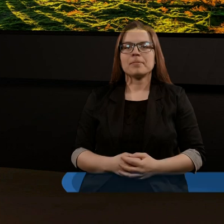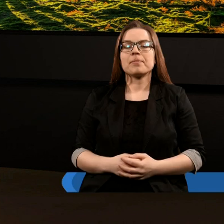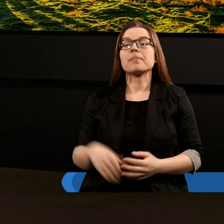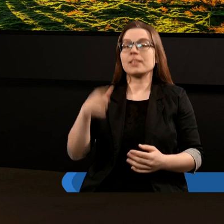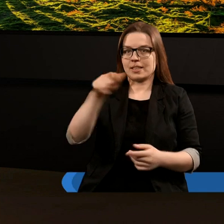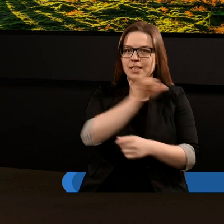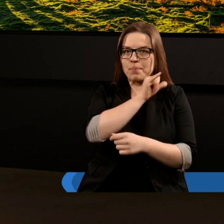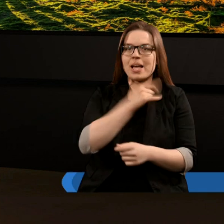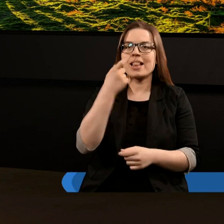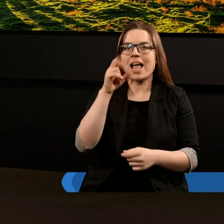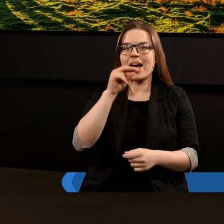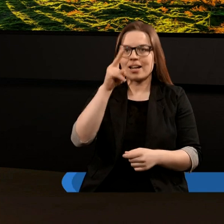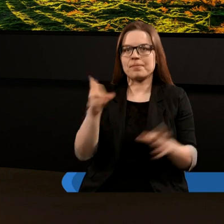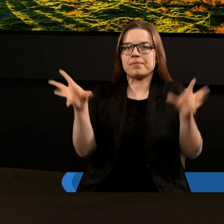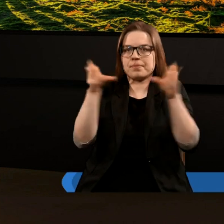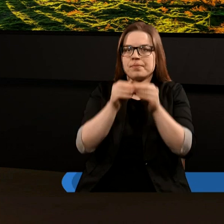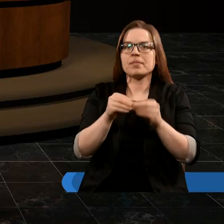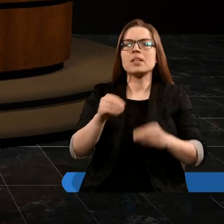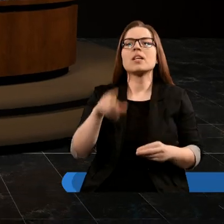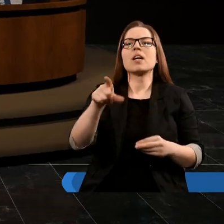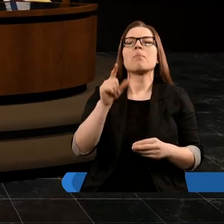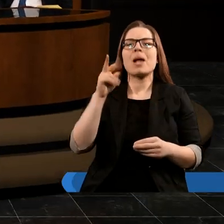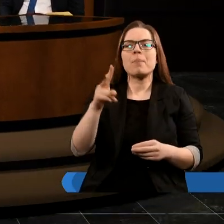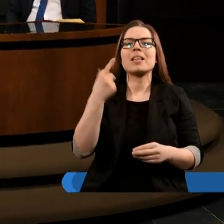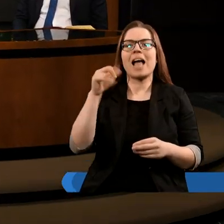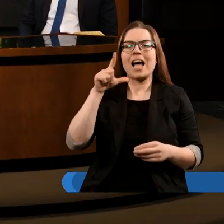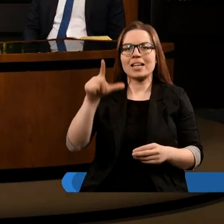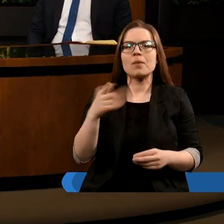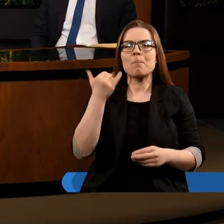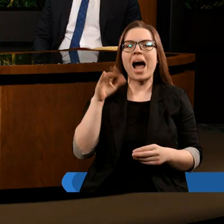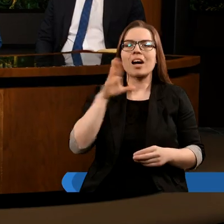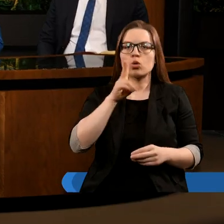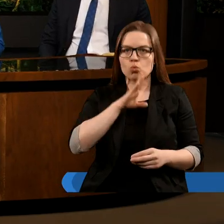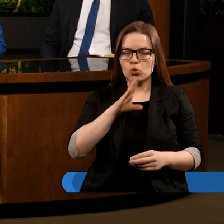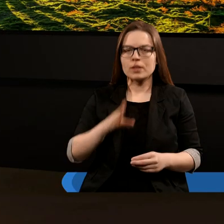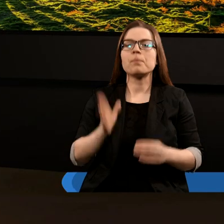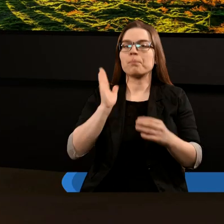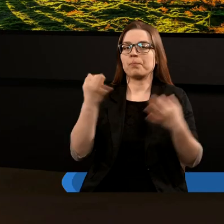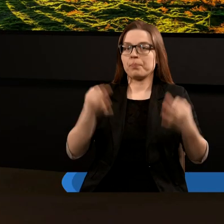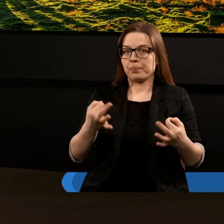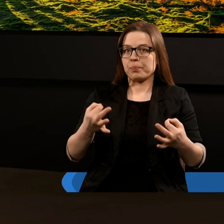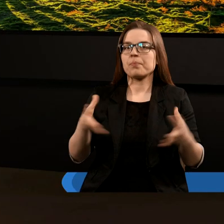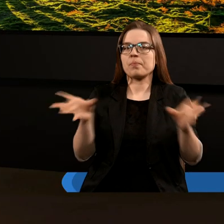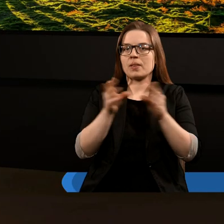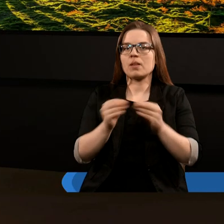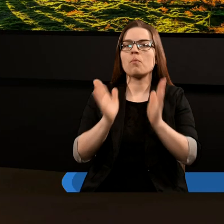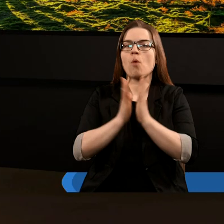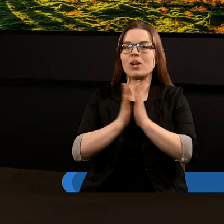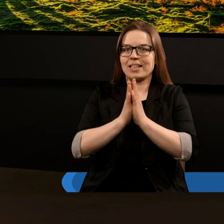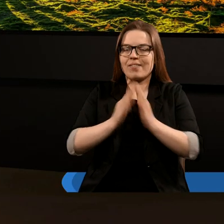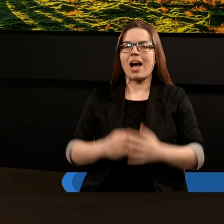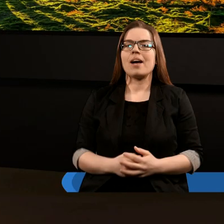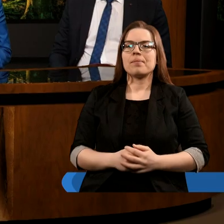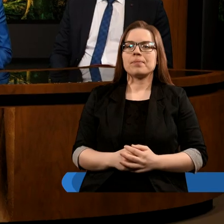Mam na imię Darek i razem ze mną jest Taras, Daniel i Mariusz. Będziemy chcieli nasze spotkanie rozpocząć